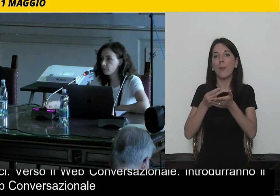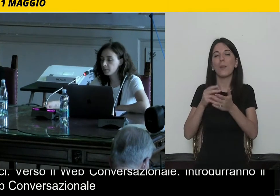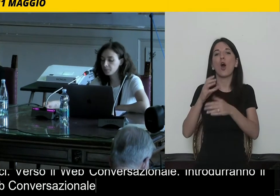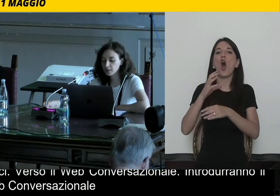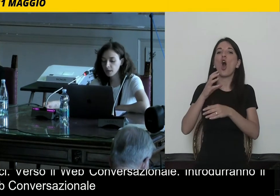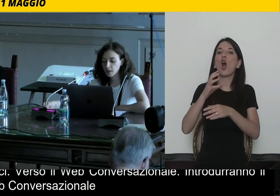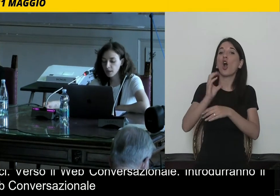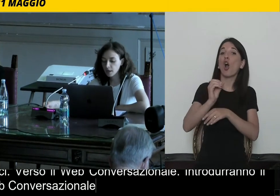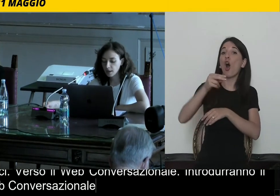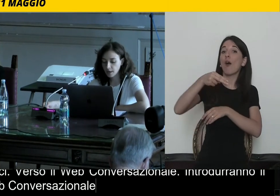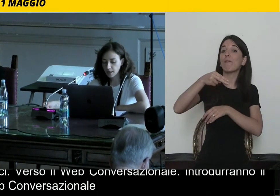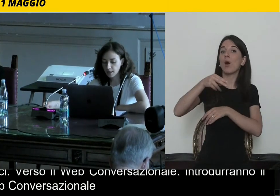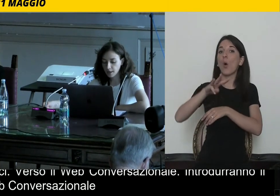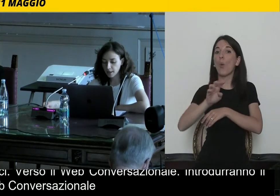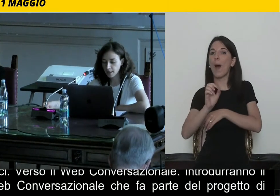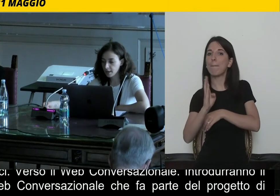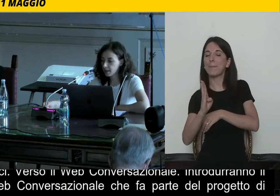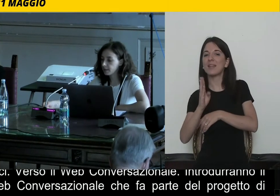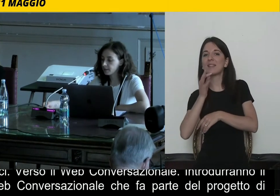web.